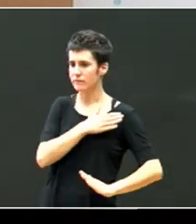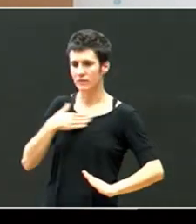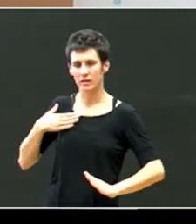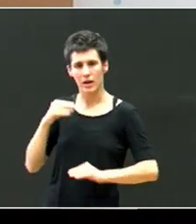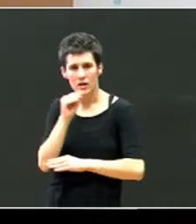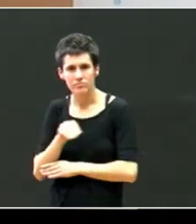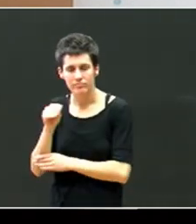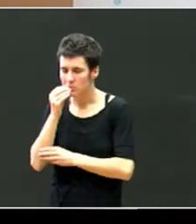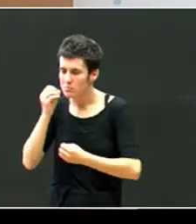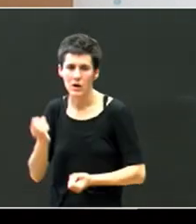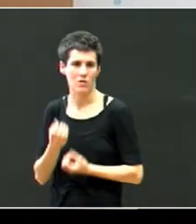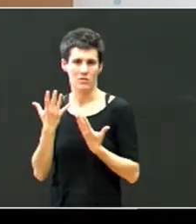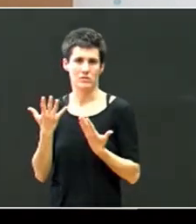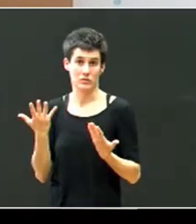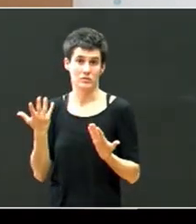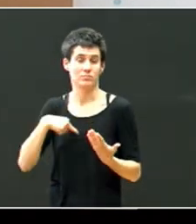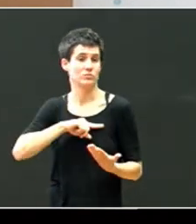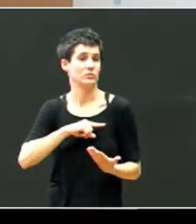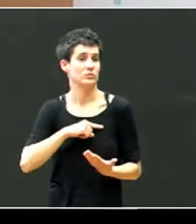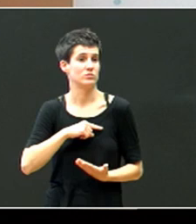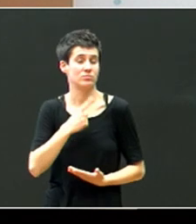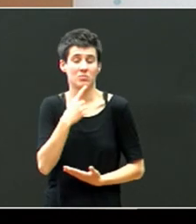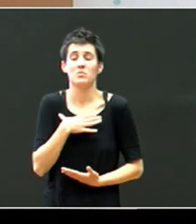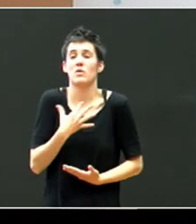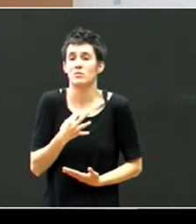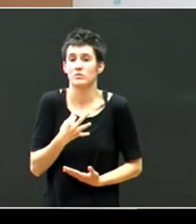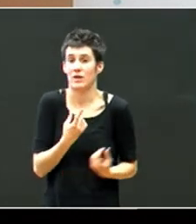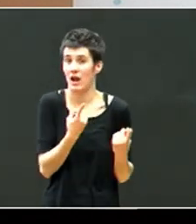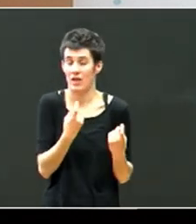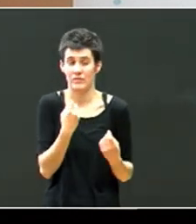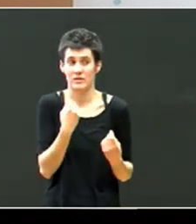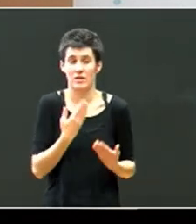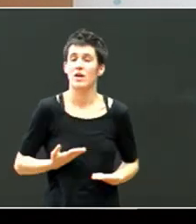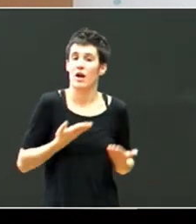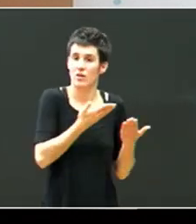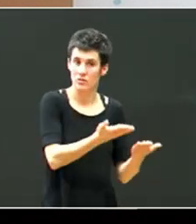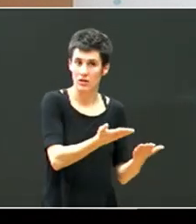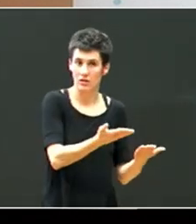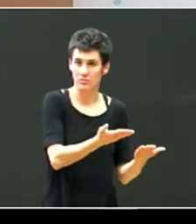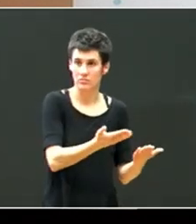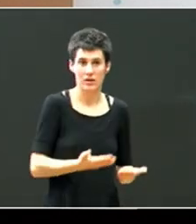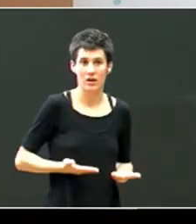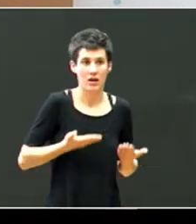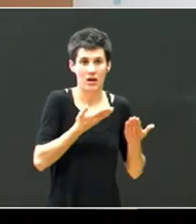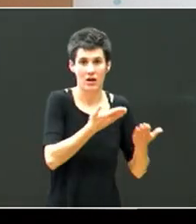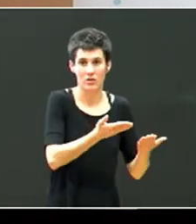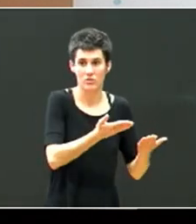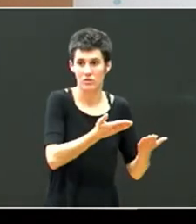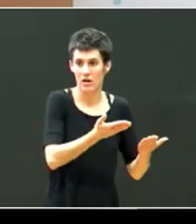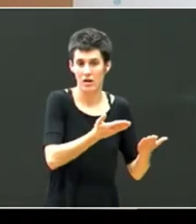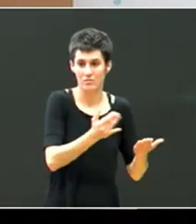eta horretarako, zerrezango genuke, ba, behar dute, laguntza, laguntza, leku guztietatko laguntza,